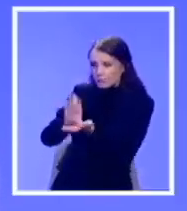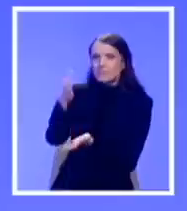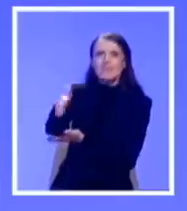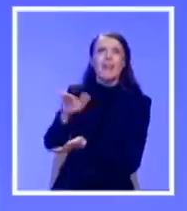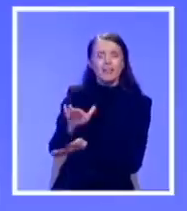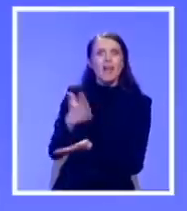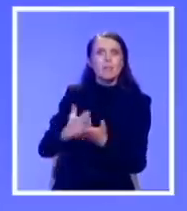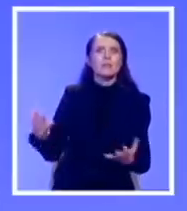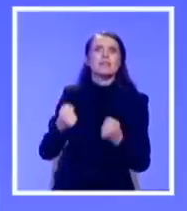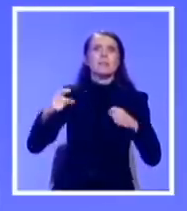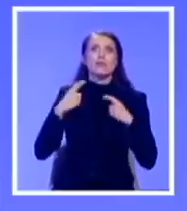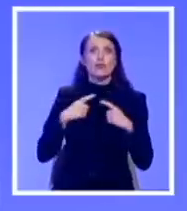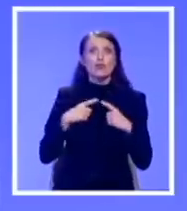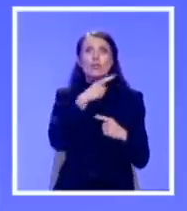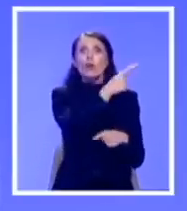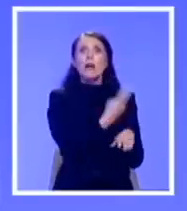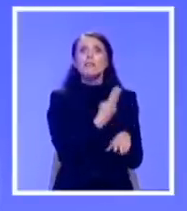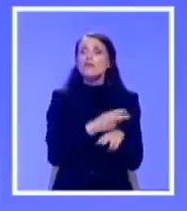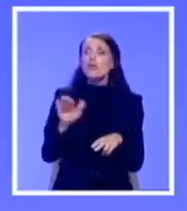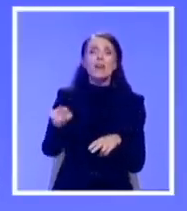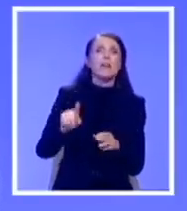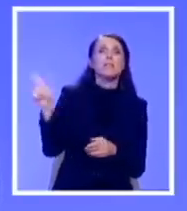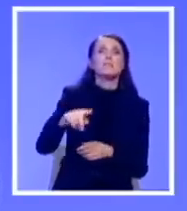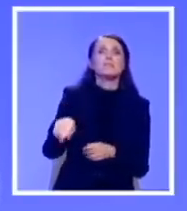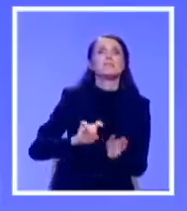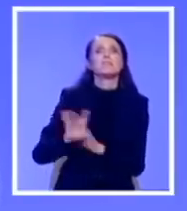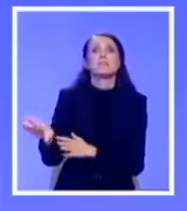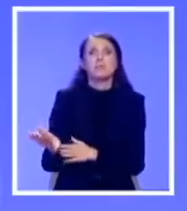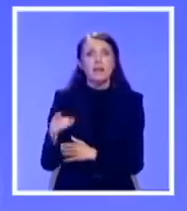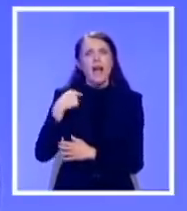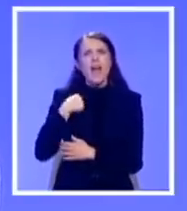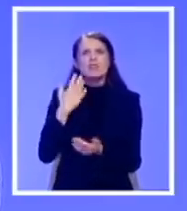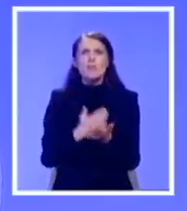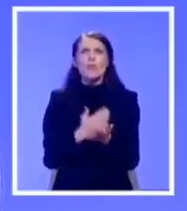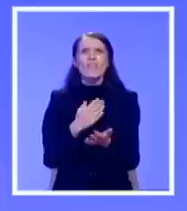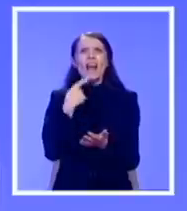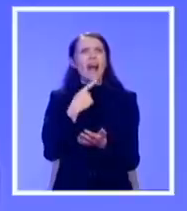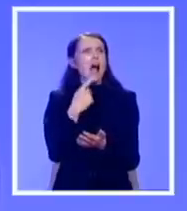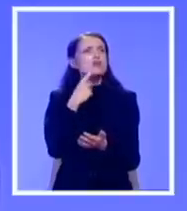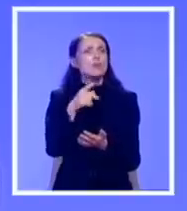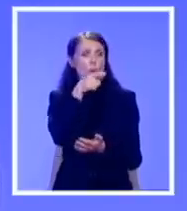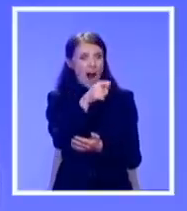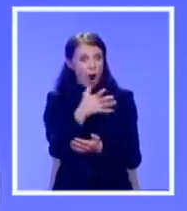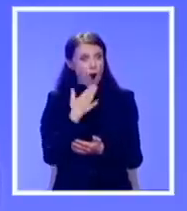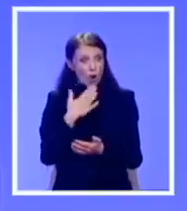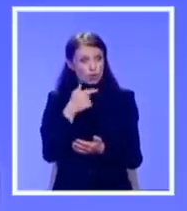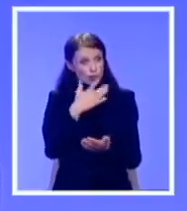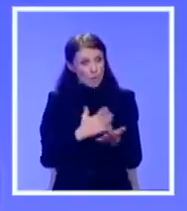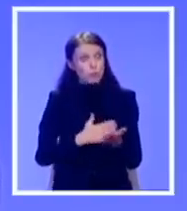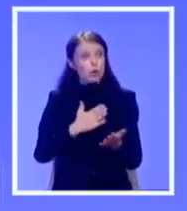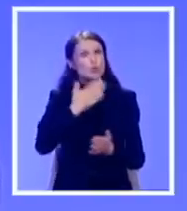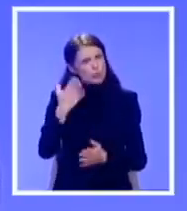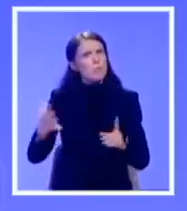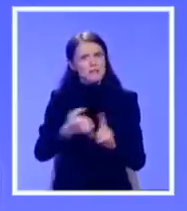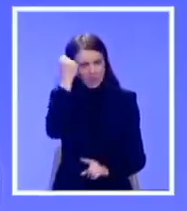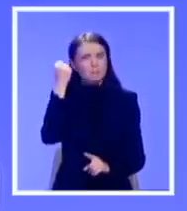zdravstveni sistem ove države precrtao. Čuo sam da prvo da moraš biti dovoljno lud da pomisliš da ćeš uspeti, da bi uopšte uspeo. I mi smo bili